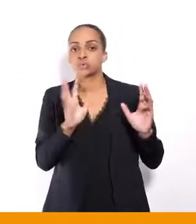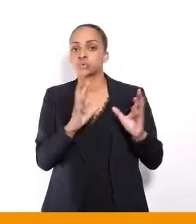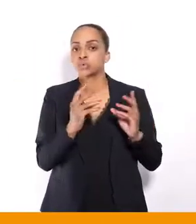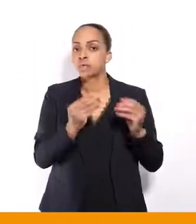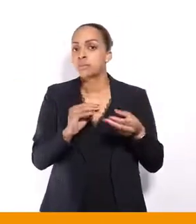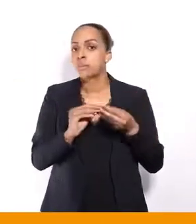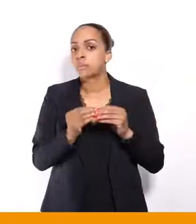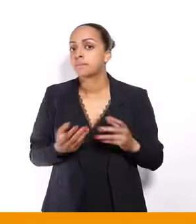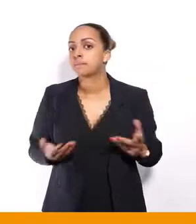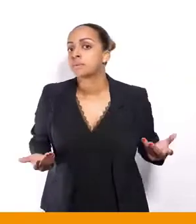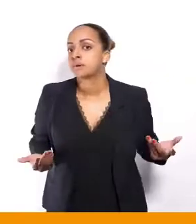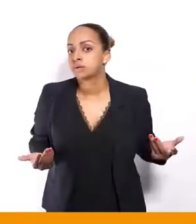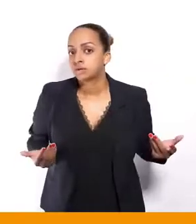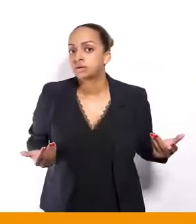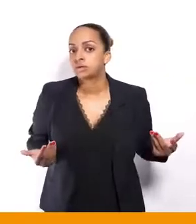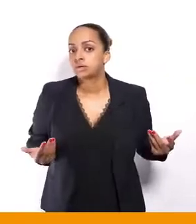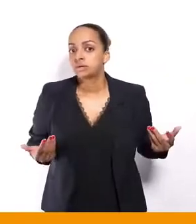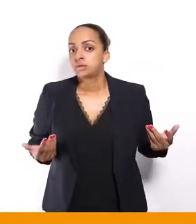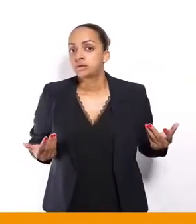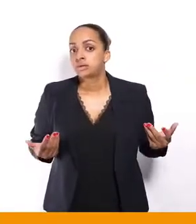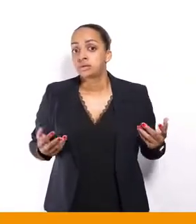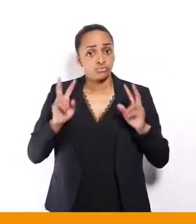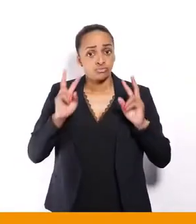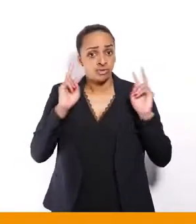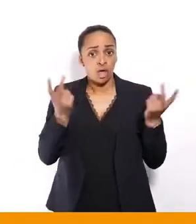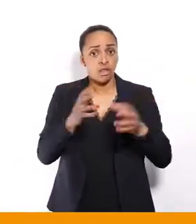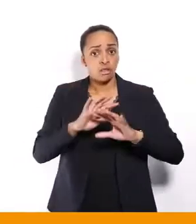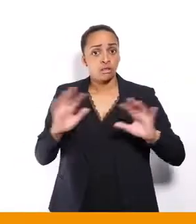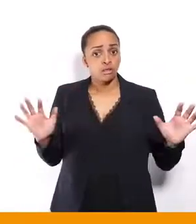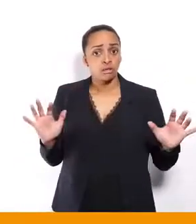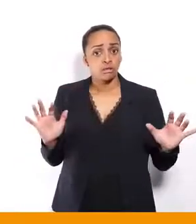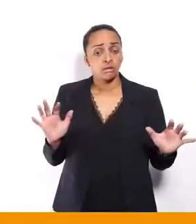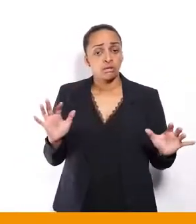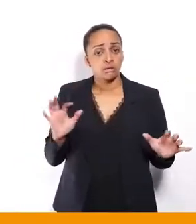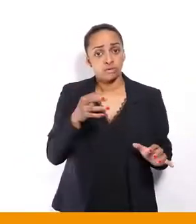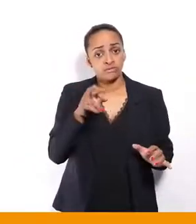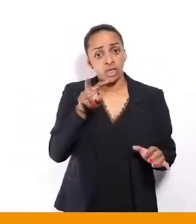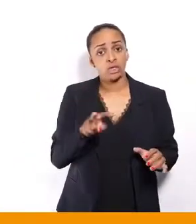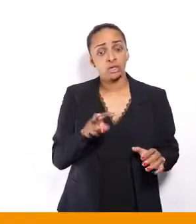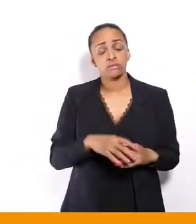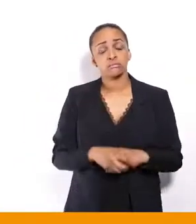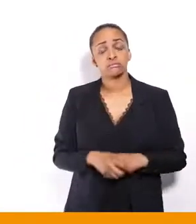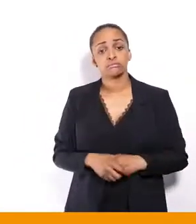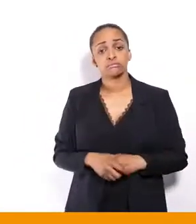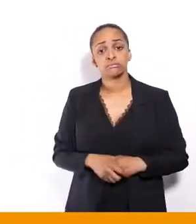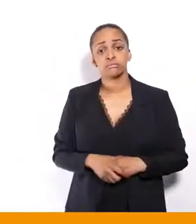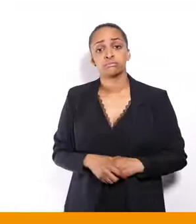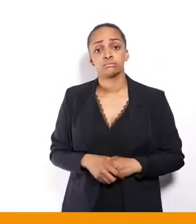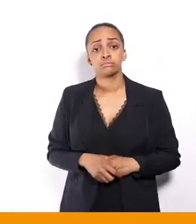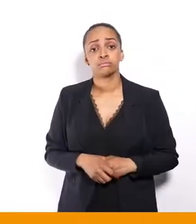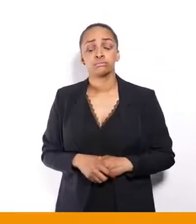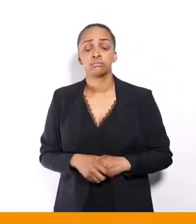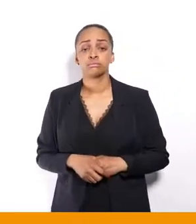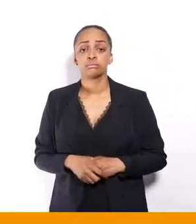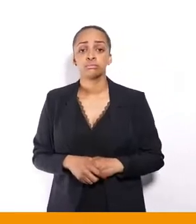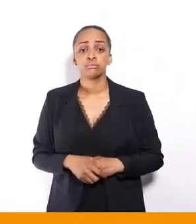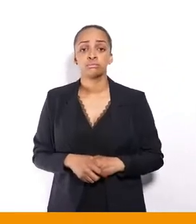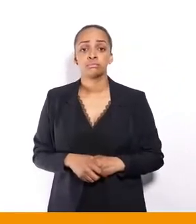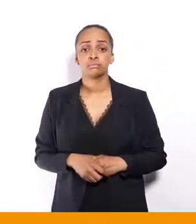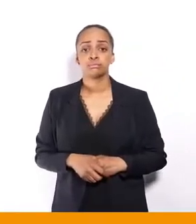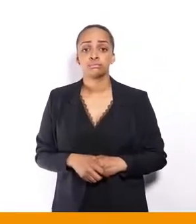de plus en plus général, mais c'est vrai que, bon, c'est…